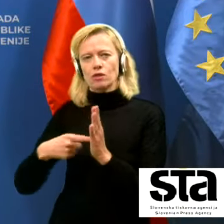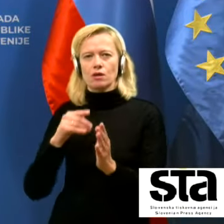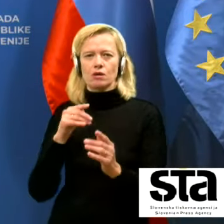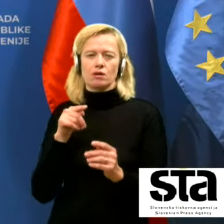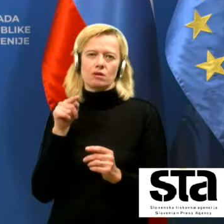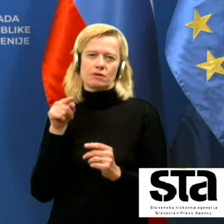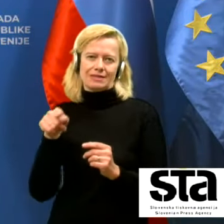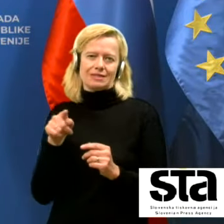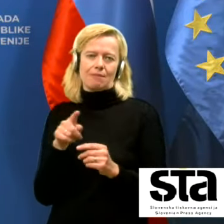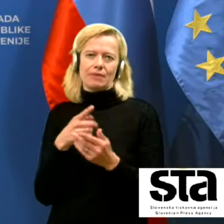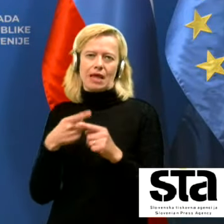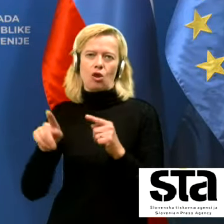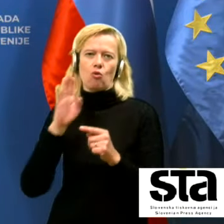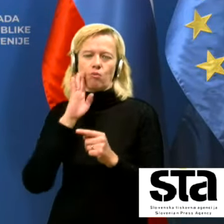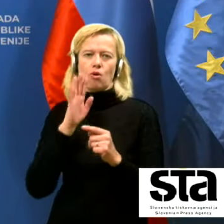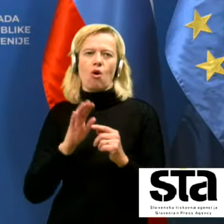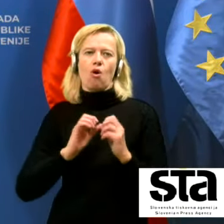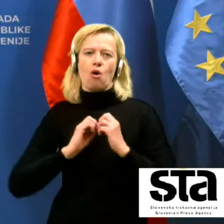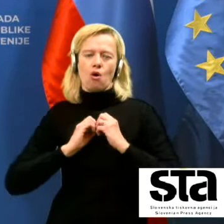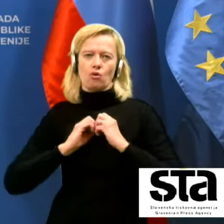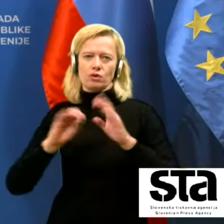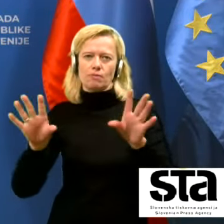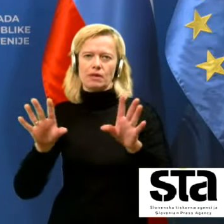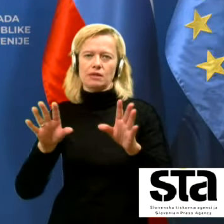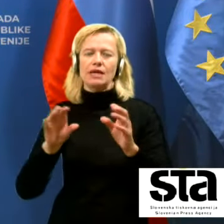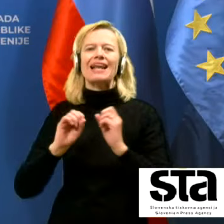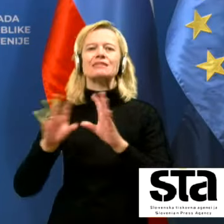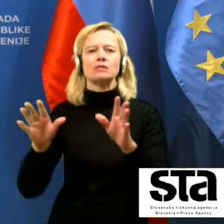objavljen razpis po odprtem postopku.